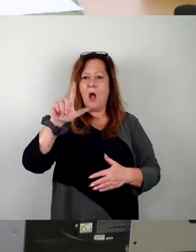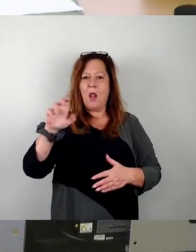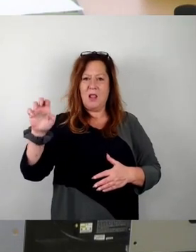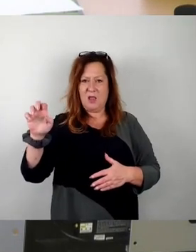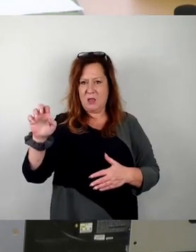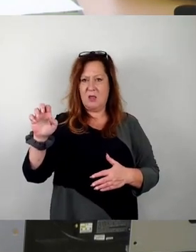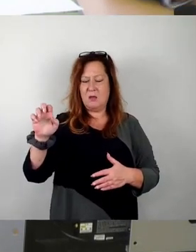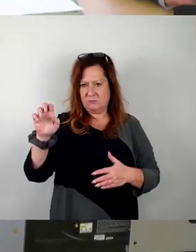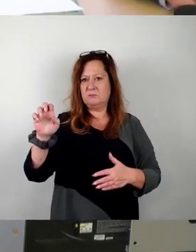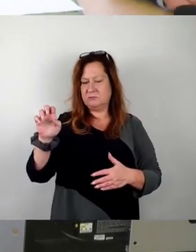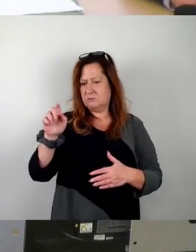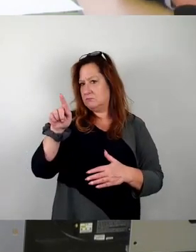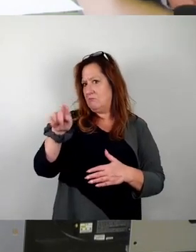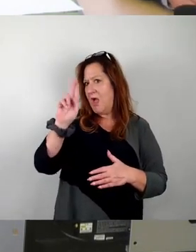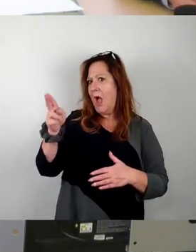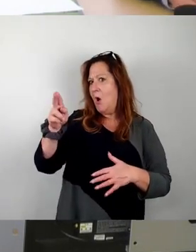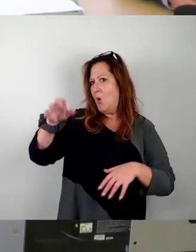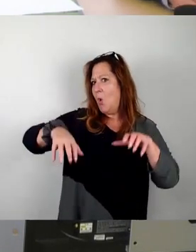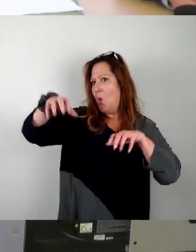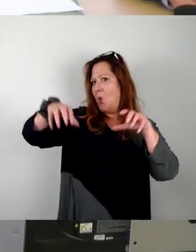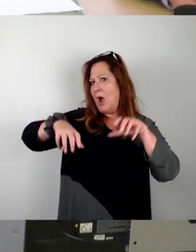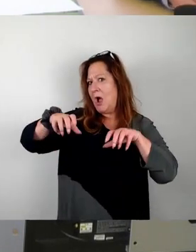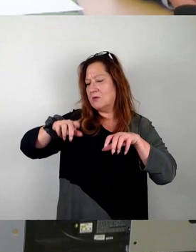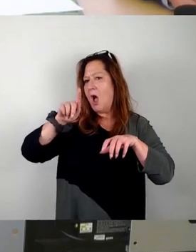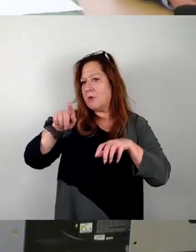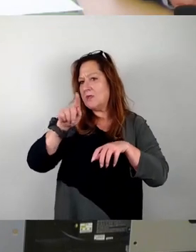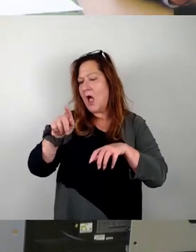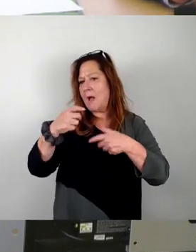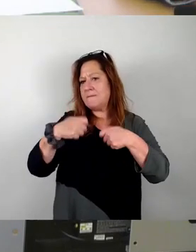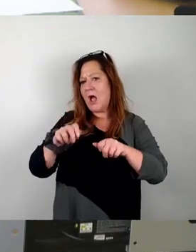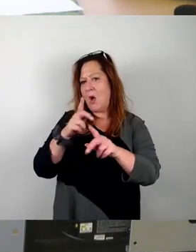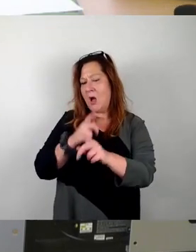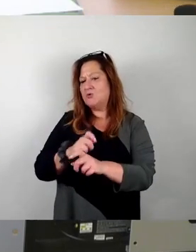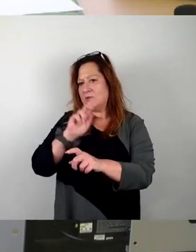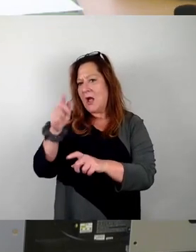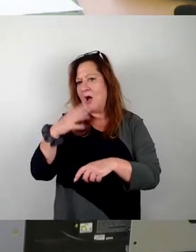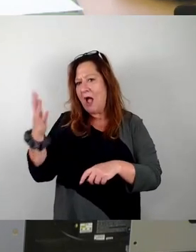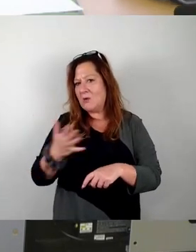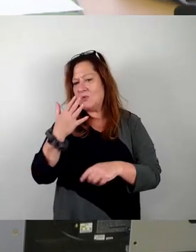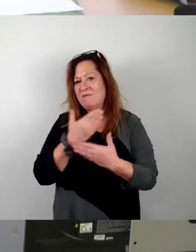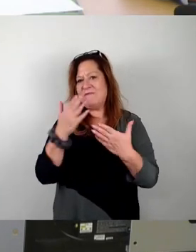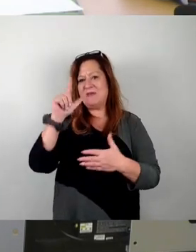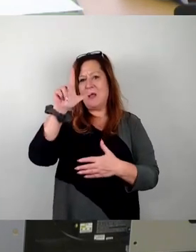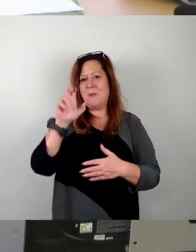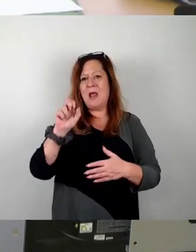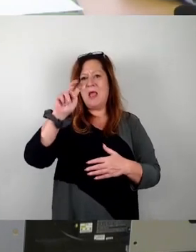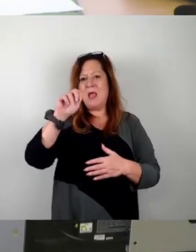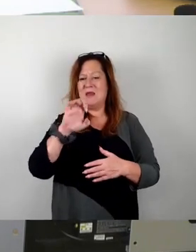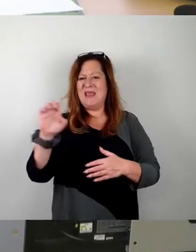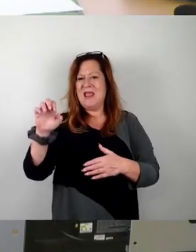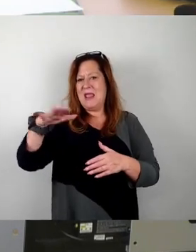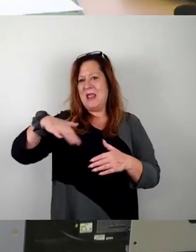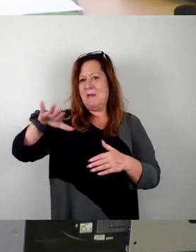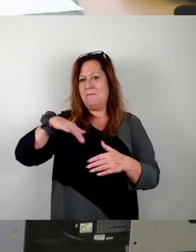Und die haben wir dann schon im Bausschuss rausgenommen, weil uns da auch wieder aufgefallen ist, dass dann ja im Prinzip das Gleiche wie am Lennéplatz passiert wird, wie auch jetzt mit diesen zwei einzigen